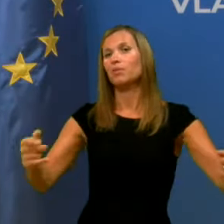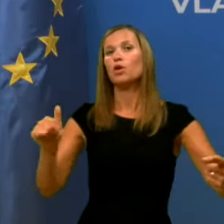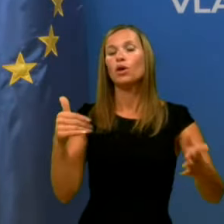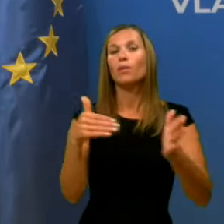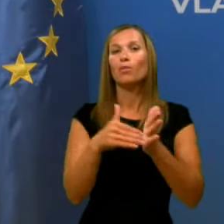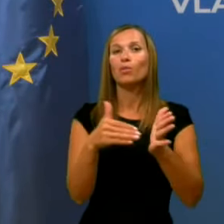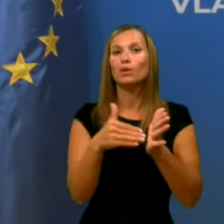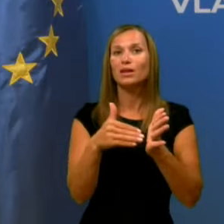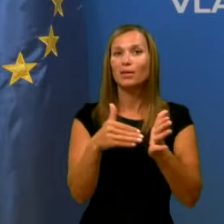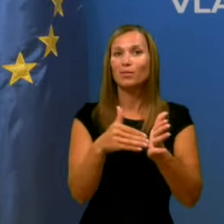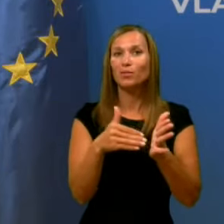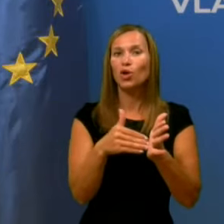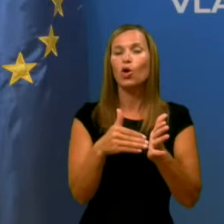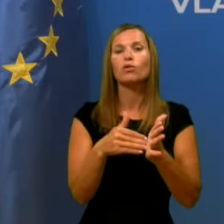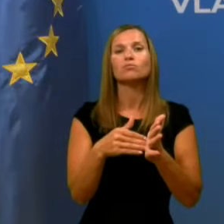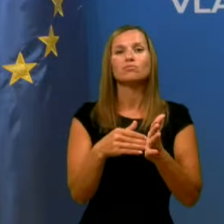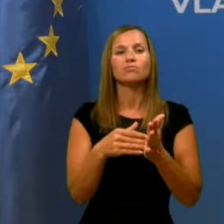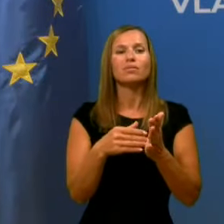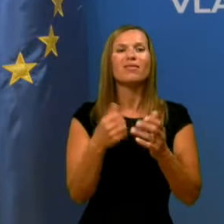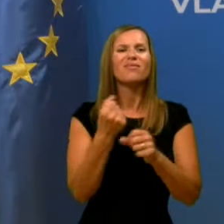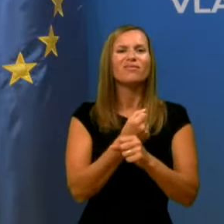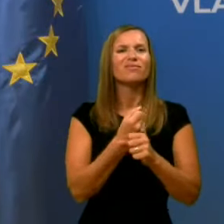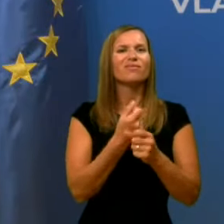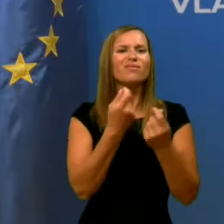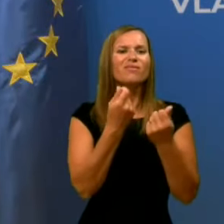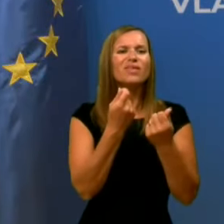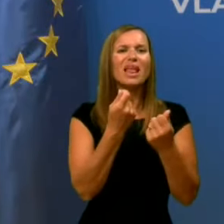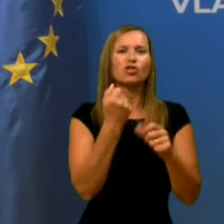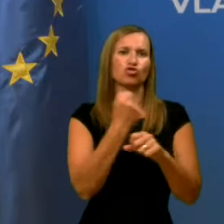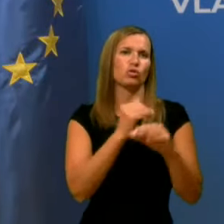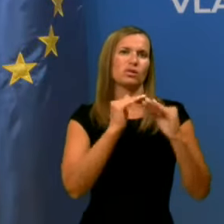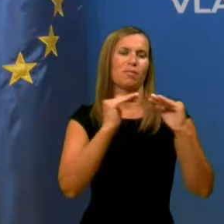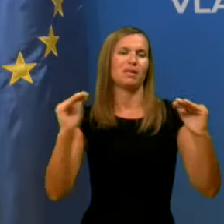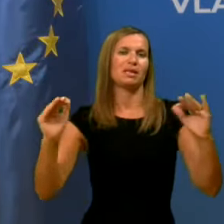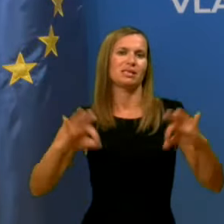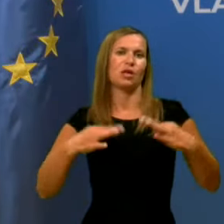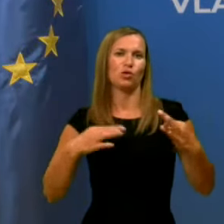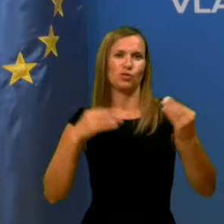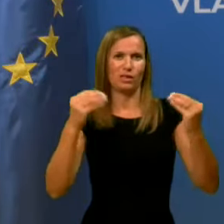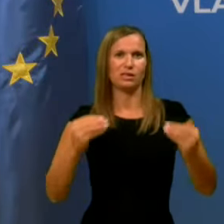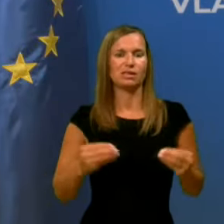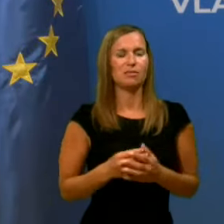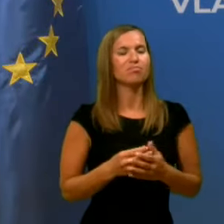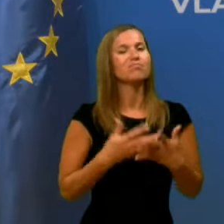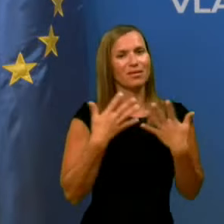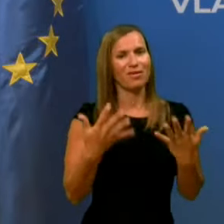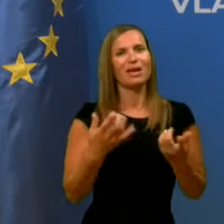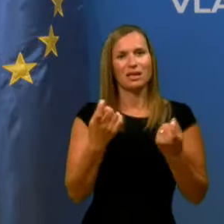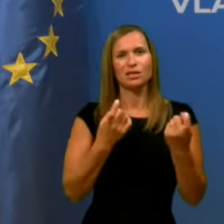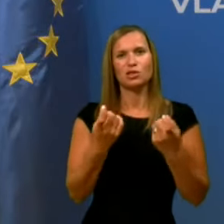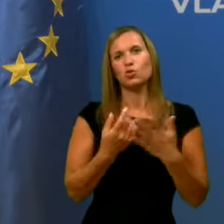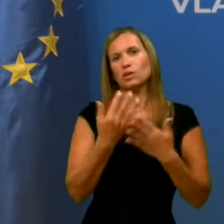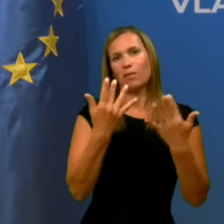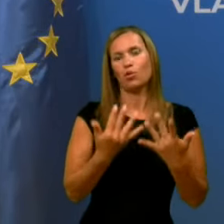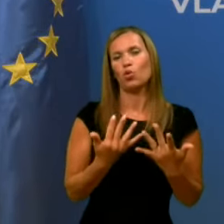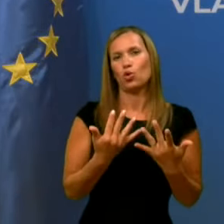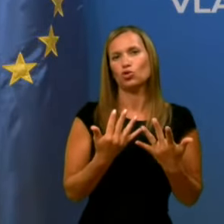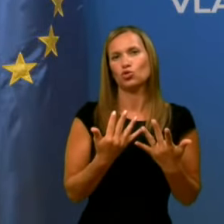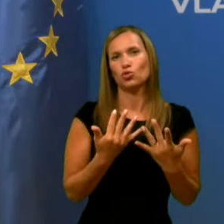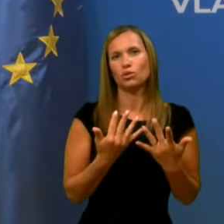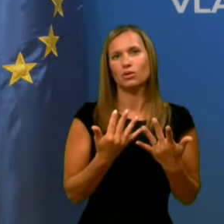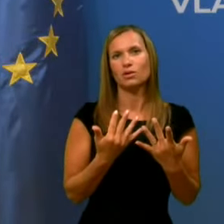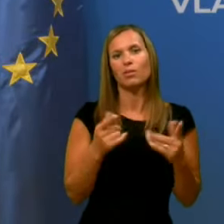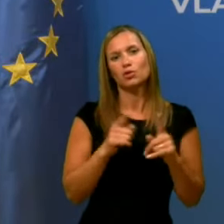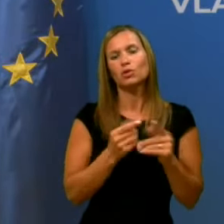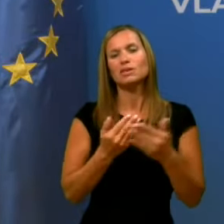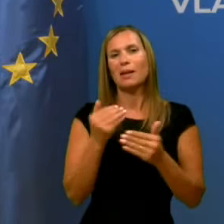finančno stabilen zdravstveni sistem. Tako da veliki izziv za proračun bo ta del bistveno manj kot samo ministrstvo